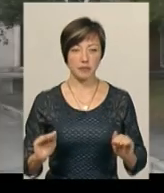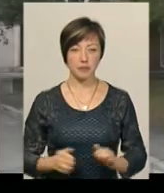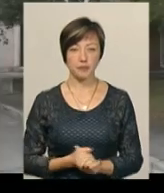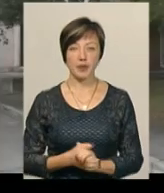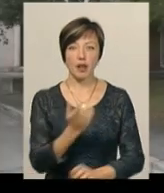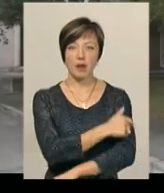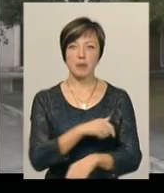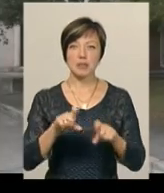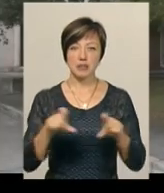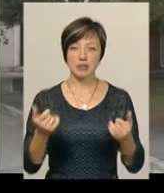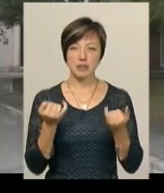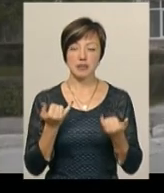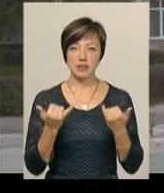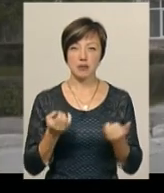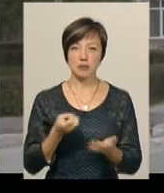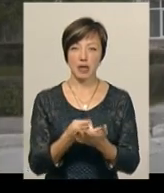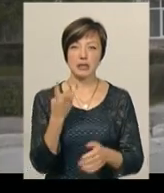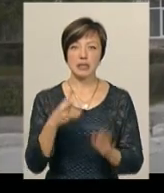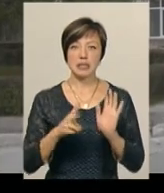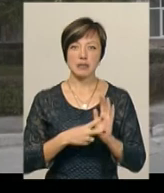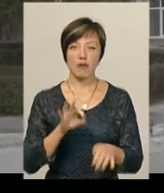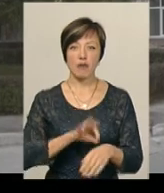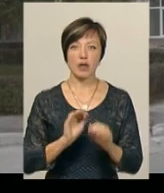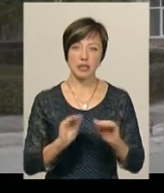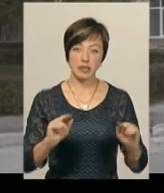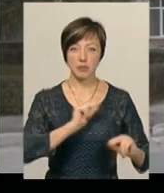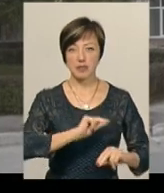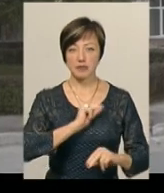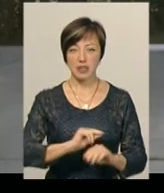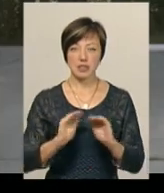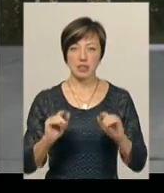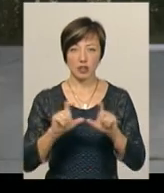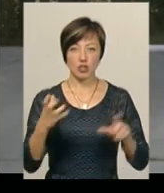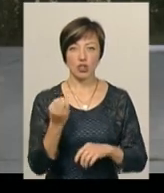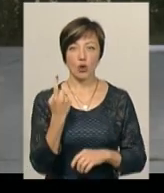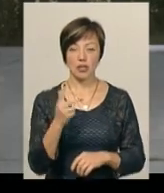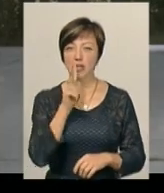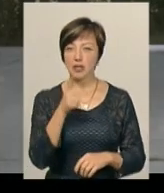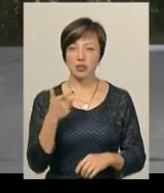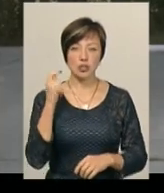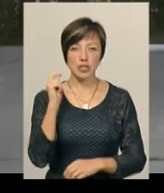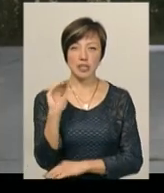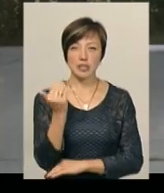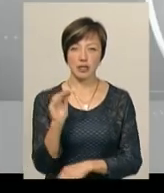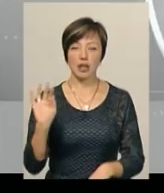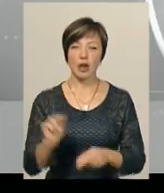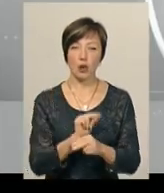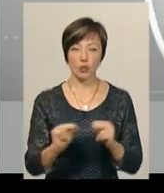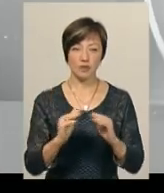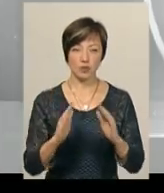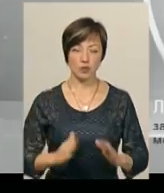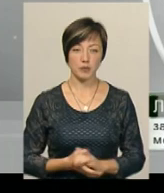У медзакладі наразі перебувають 37 хворих, серед них і діти, і працівники садка. Ще одна трирічна дитина лікується амбулаторно.